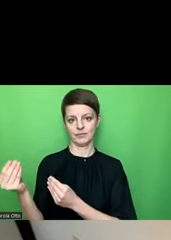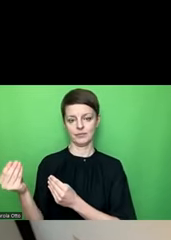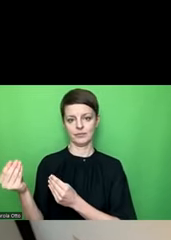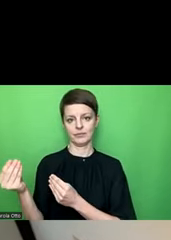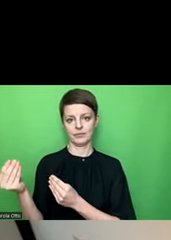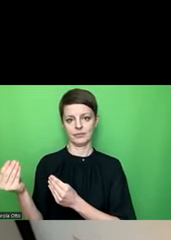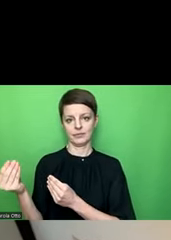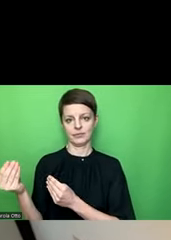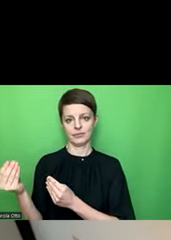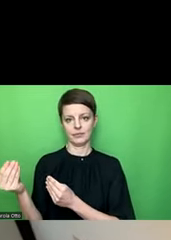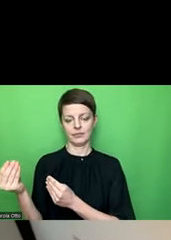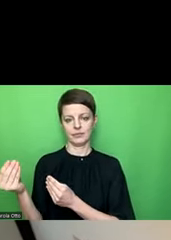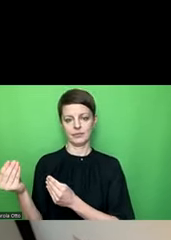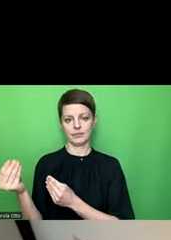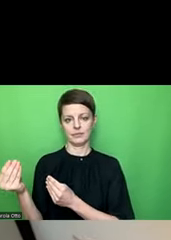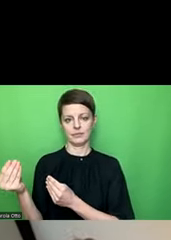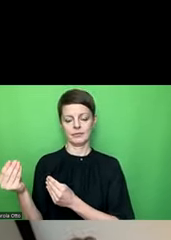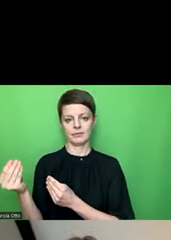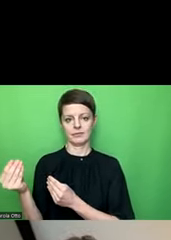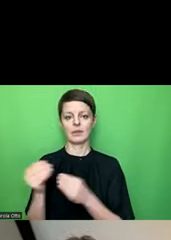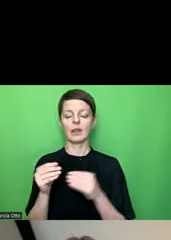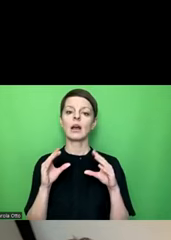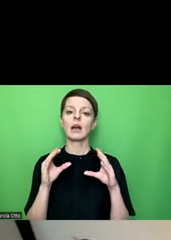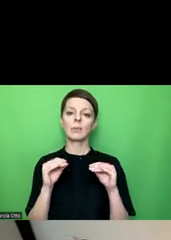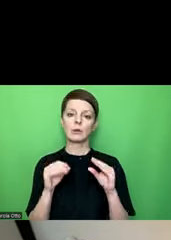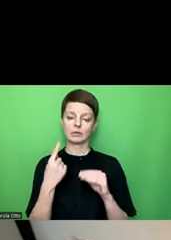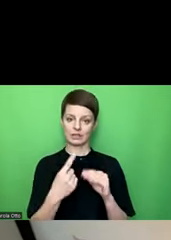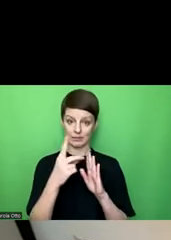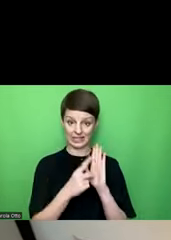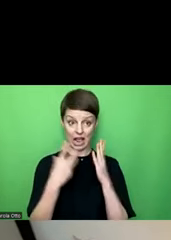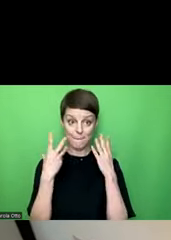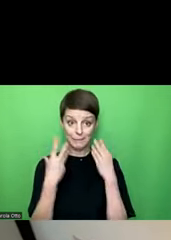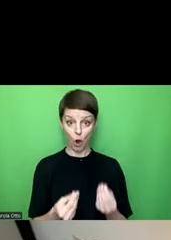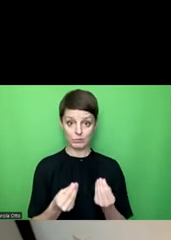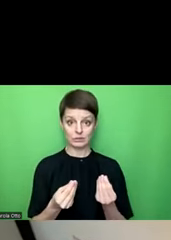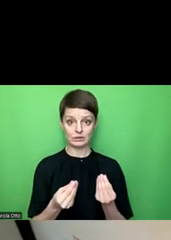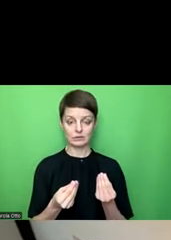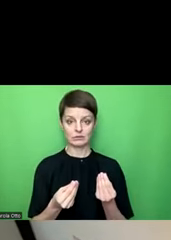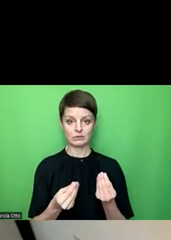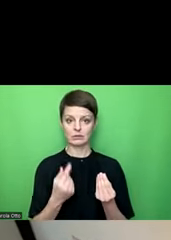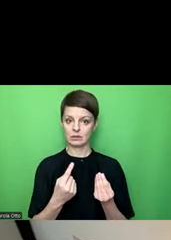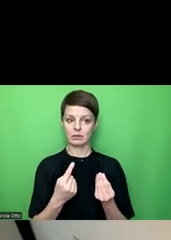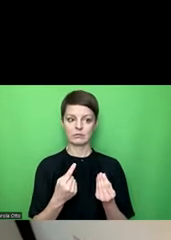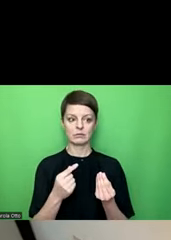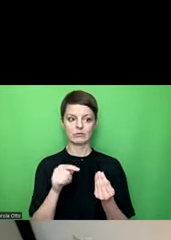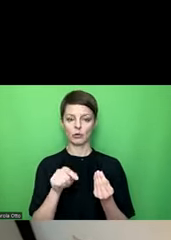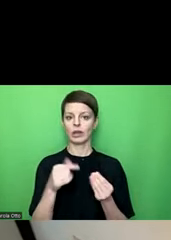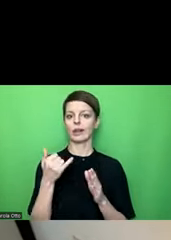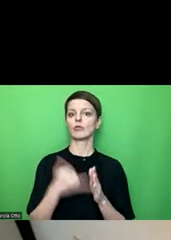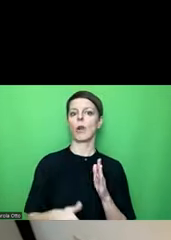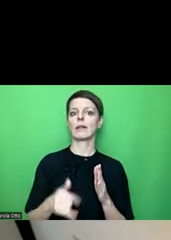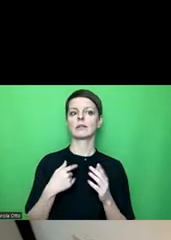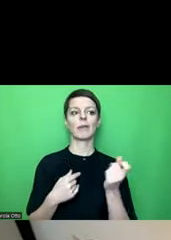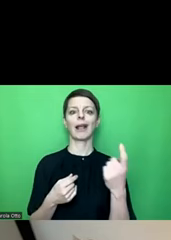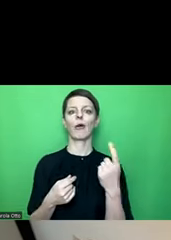heißt, der Benutzer, der von mir eine Datei erhält, der fängt dort an, wo ich zuletzt meinen